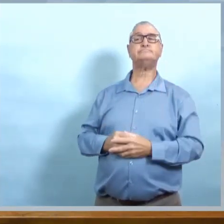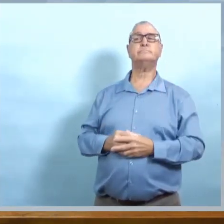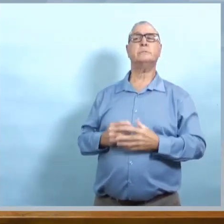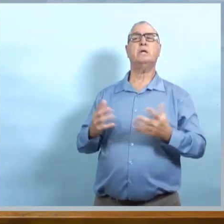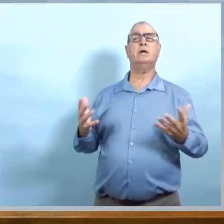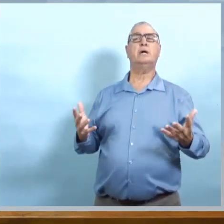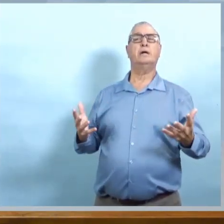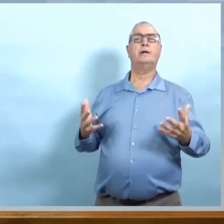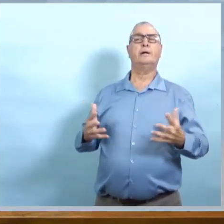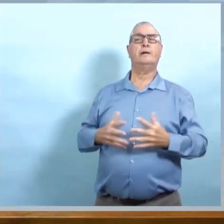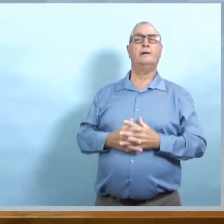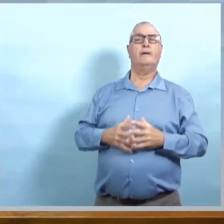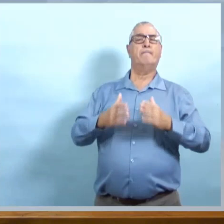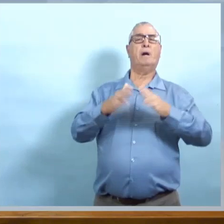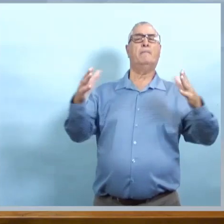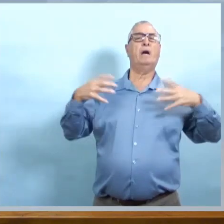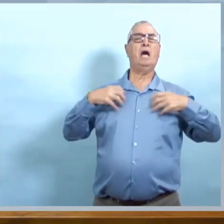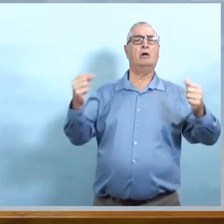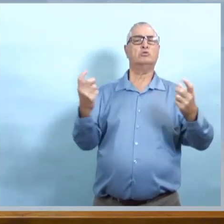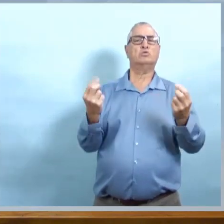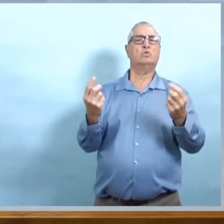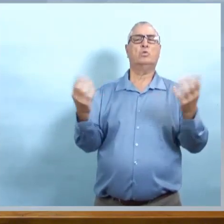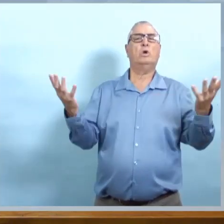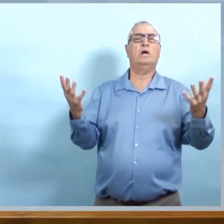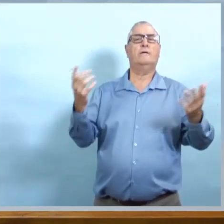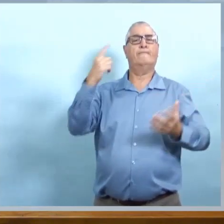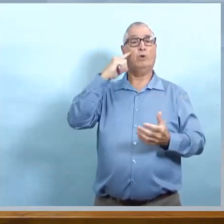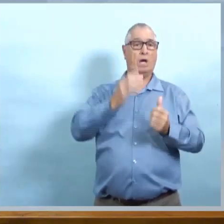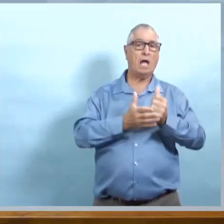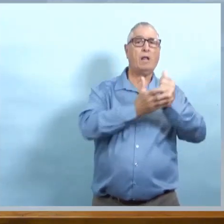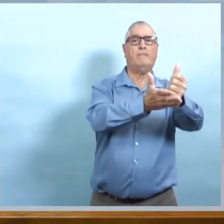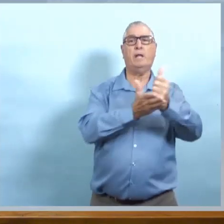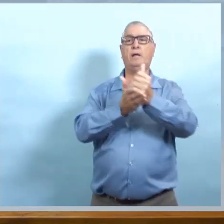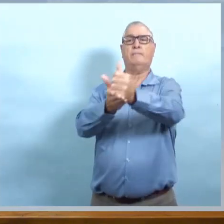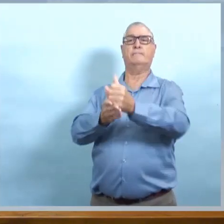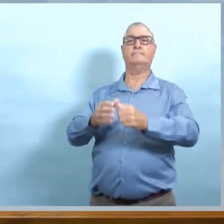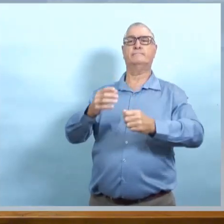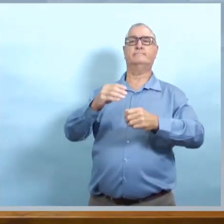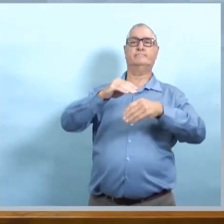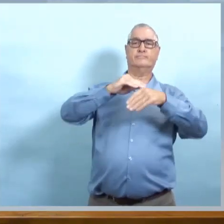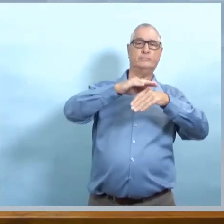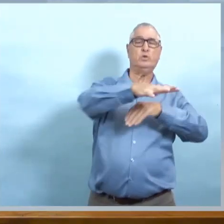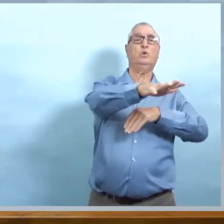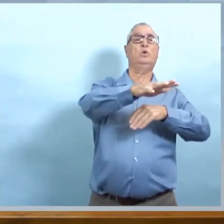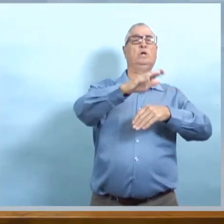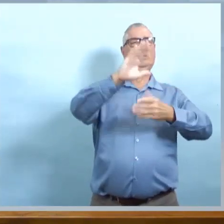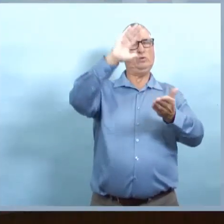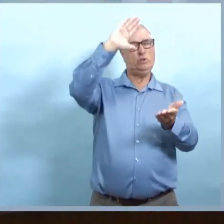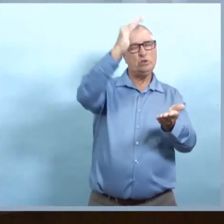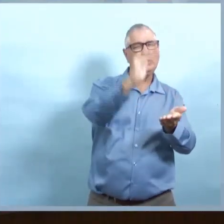Nous avons eu par le passé un cas, deux cas et là,'est rendu beaucoup plus.